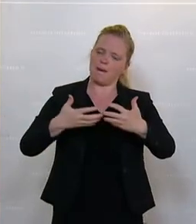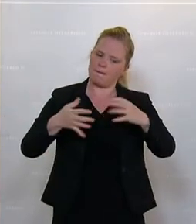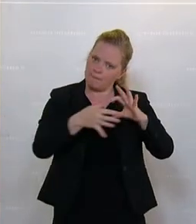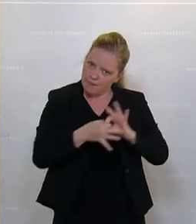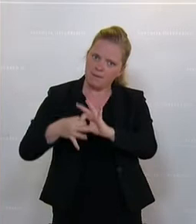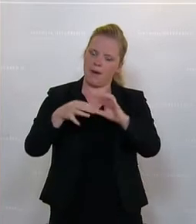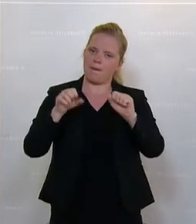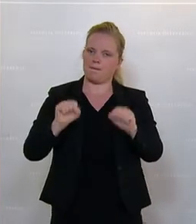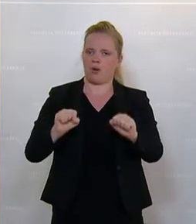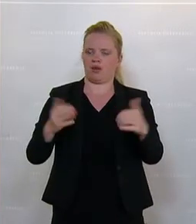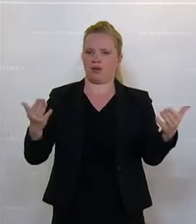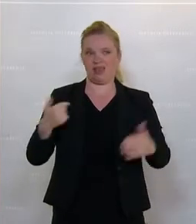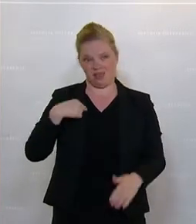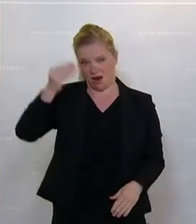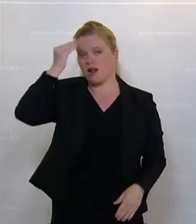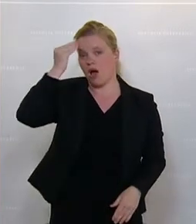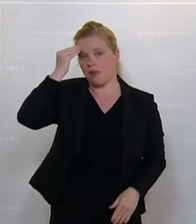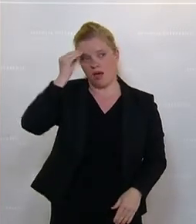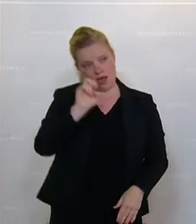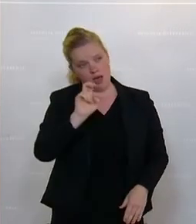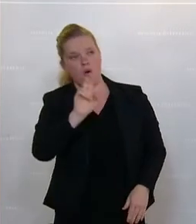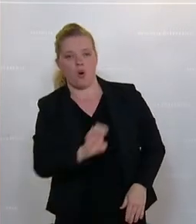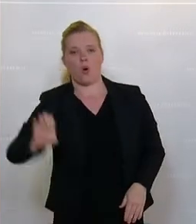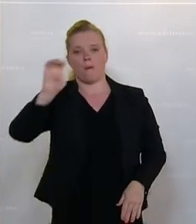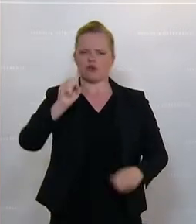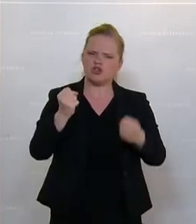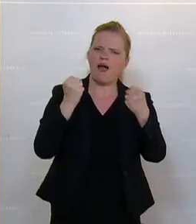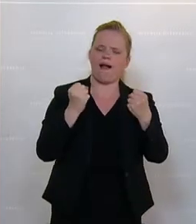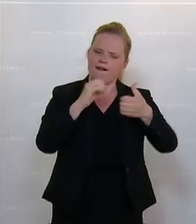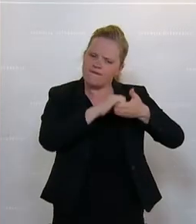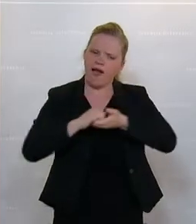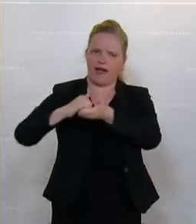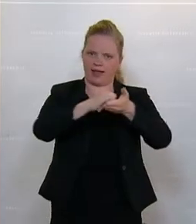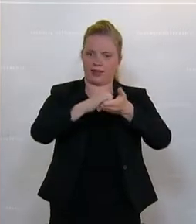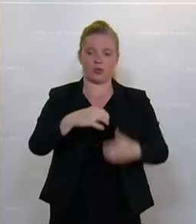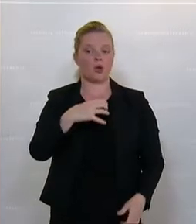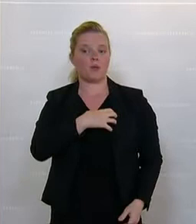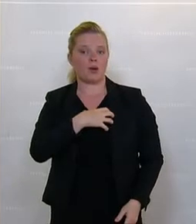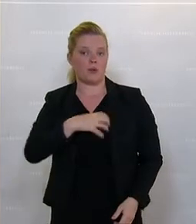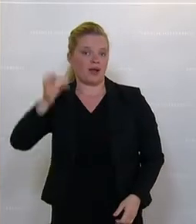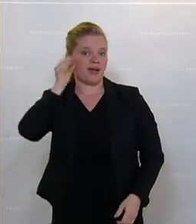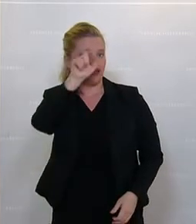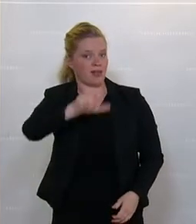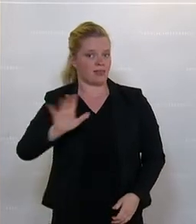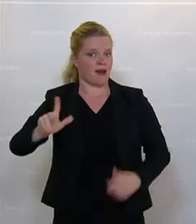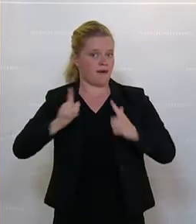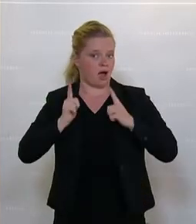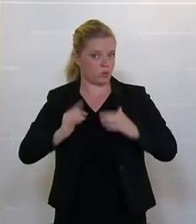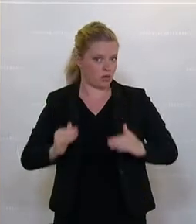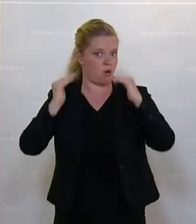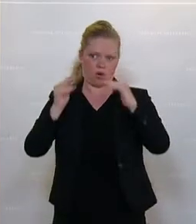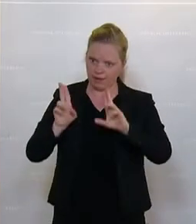glaube an ein starkes, vor allem an ein vereintes Europa. Die Bürgerinnen und Bürger haben hohe Erwartungen und das zu Recht.